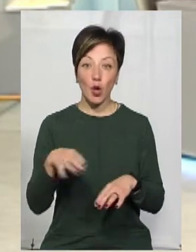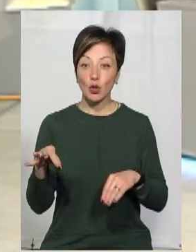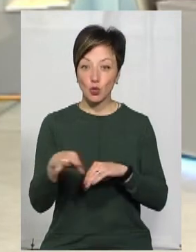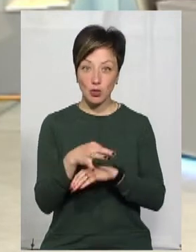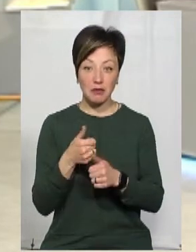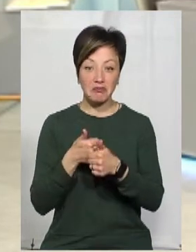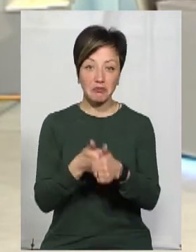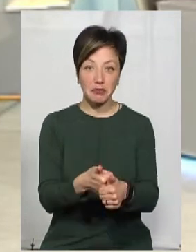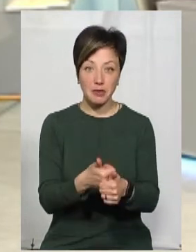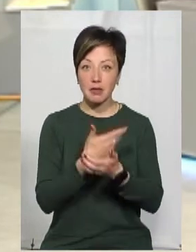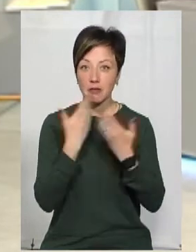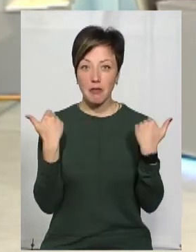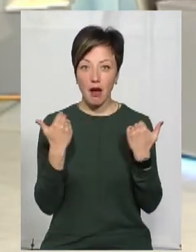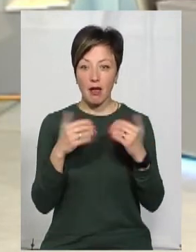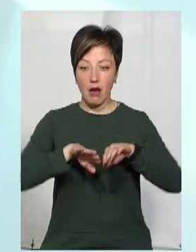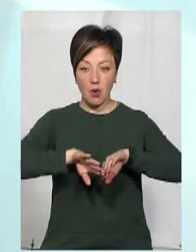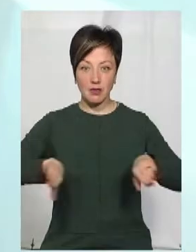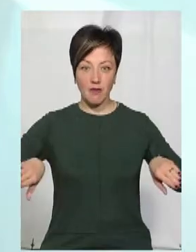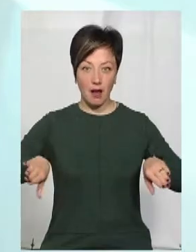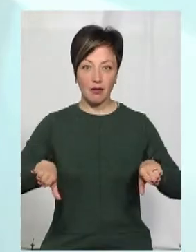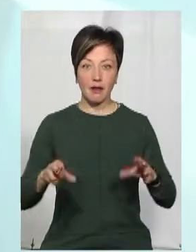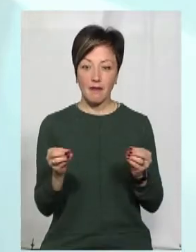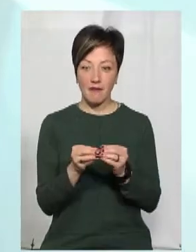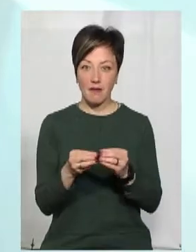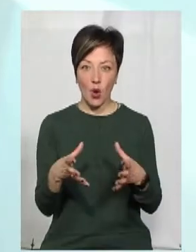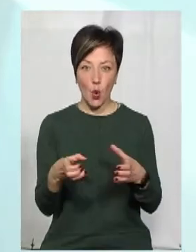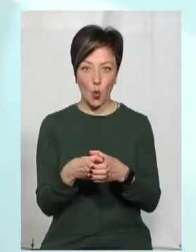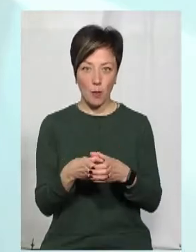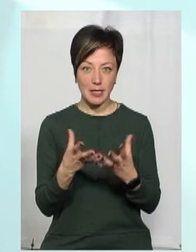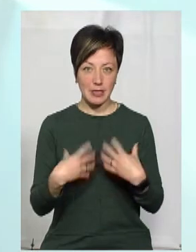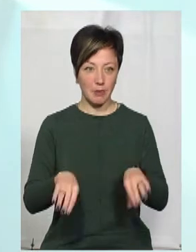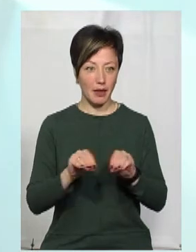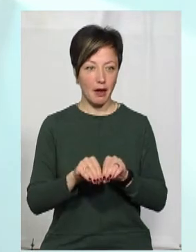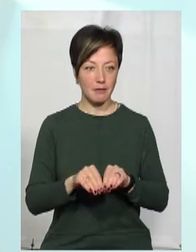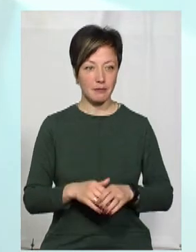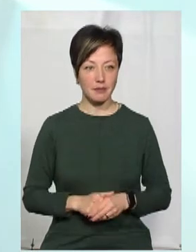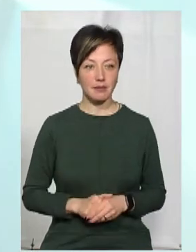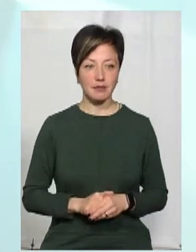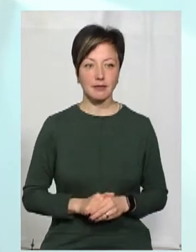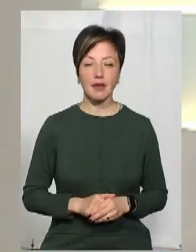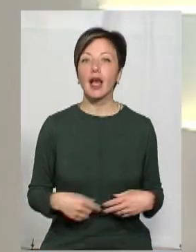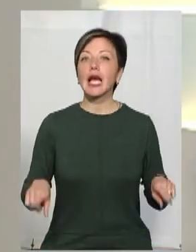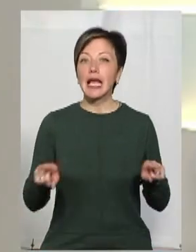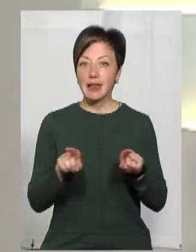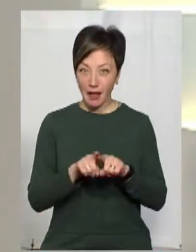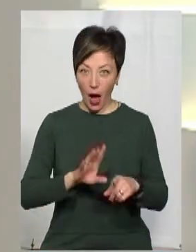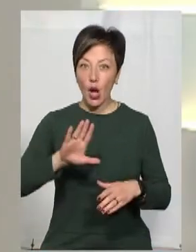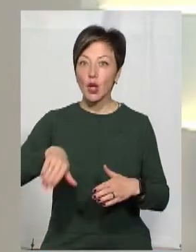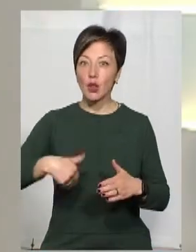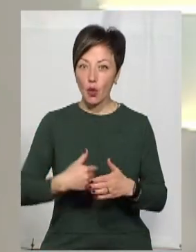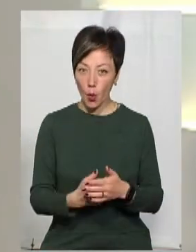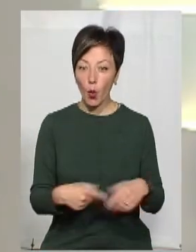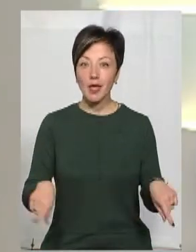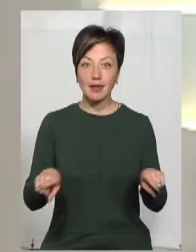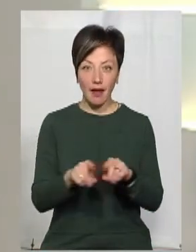дружина йде. І вже немає того розврату, тримається купи та сім'я. І так до цього часу ця